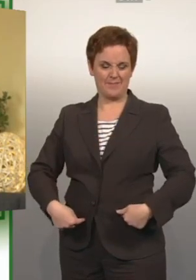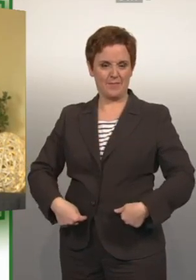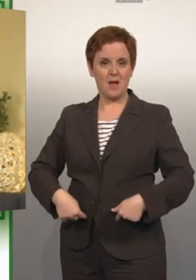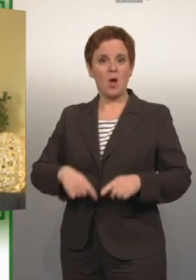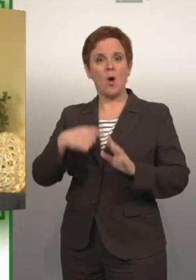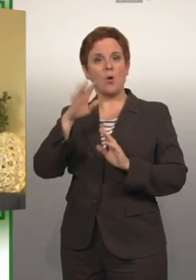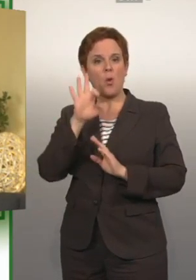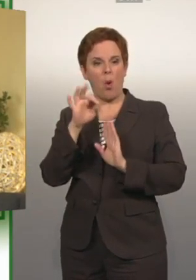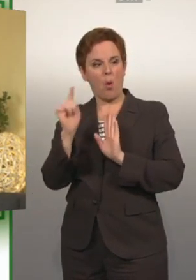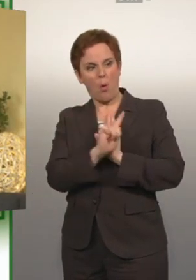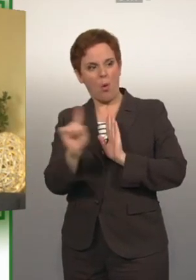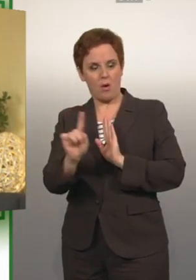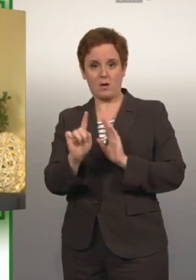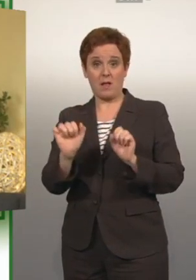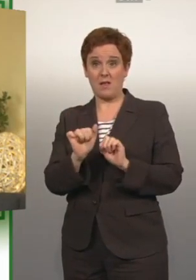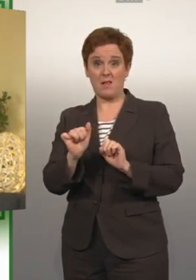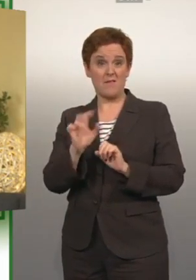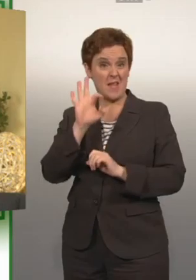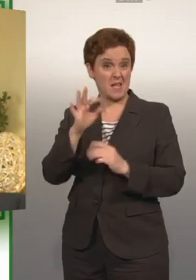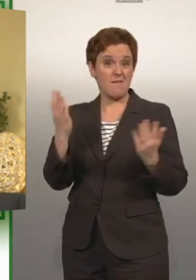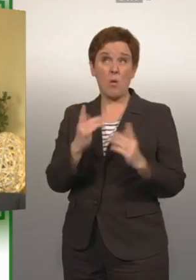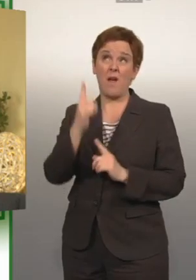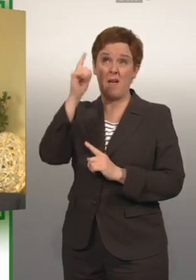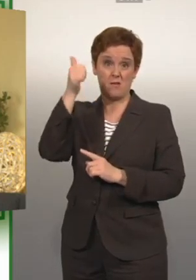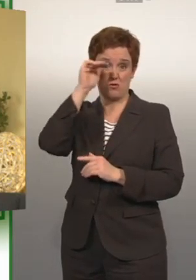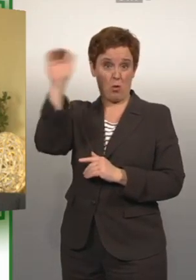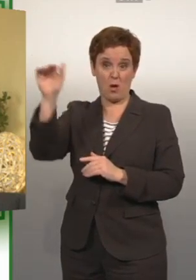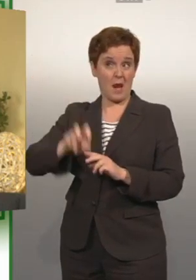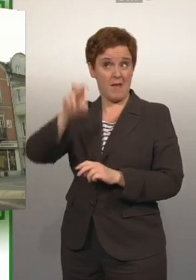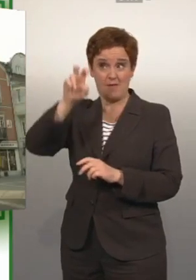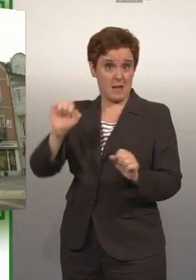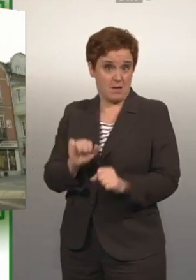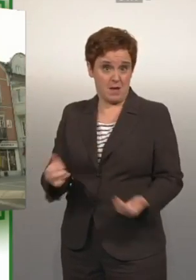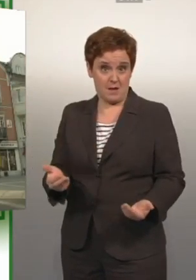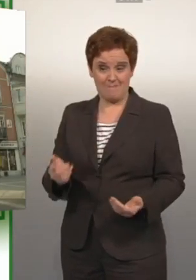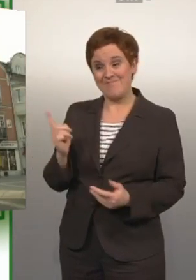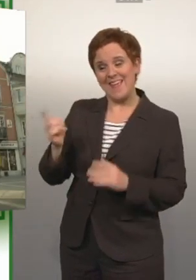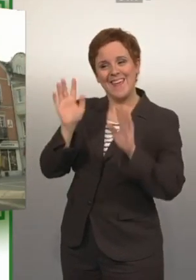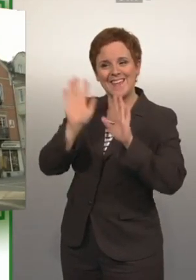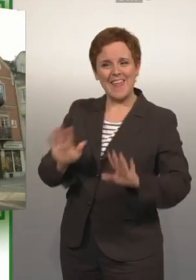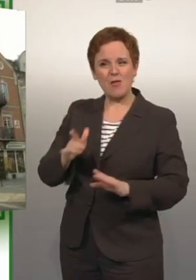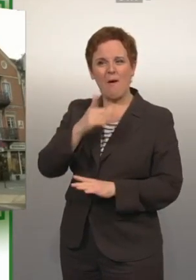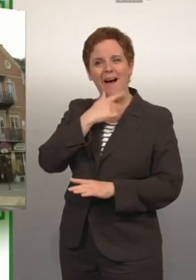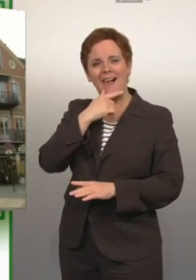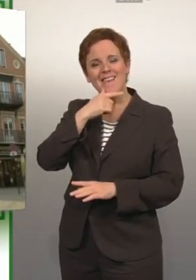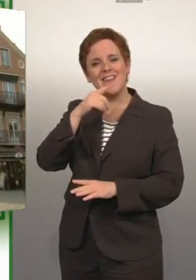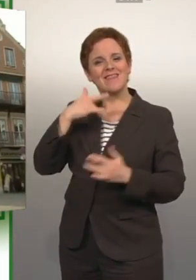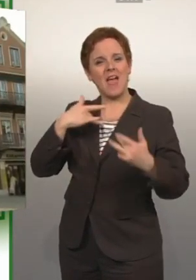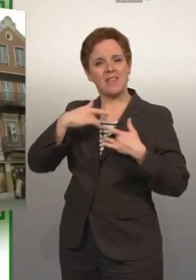Klo. Nein, ich komme dort nicht zum Klo, das Klo ist im ersten Stock und da ist kein Lift. Das Kino ist im alten Leha